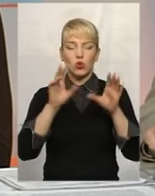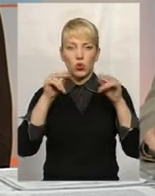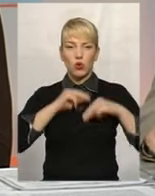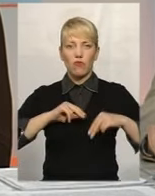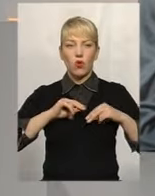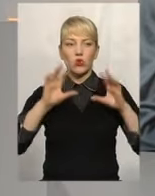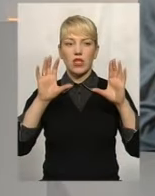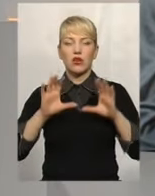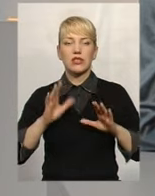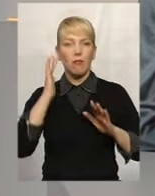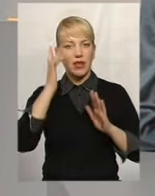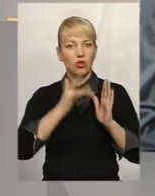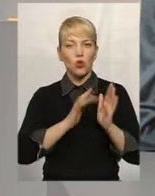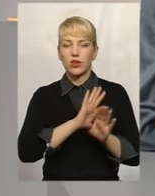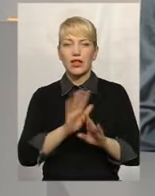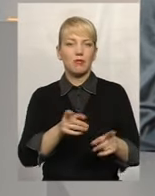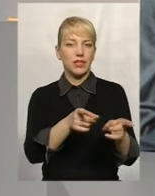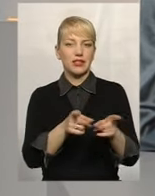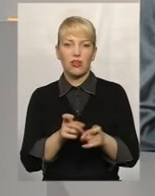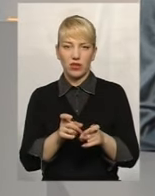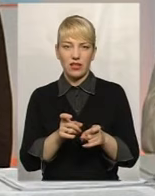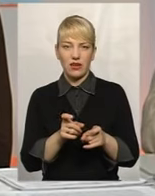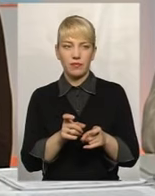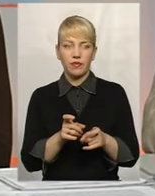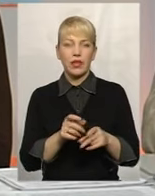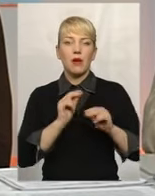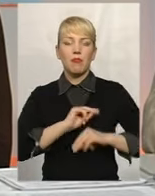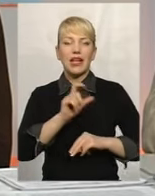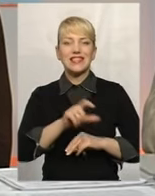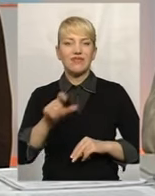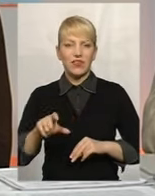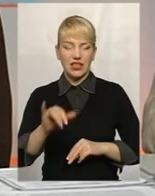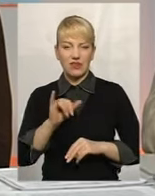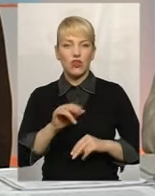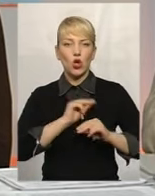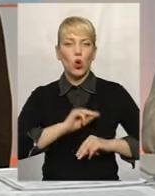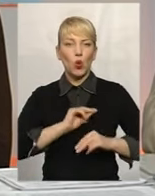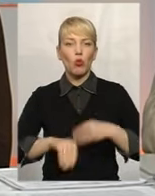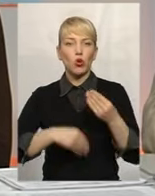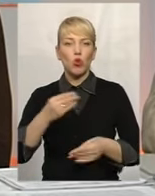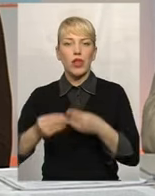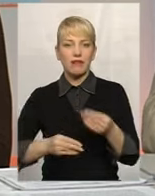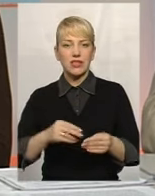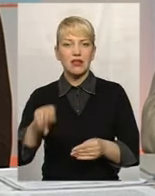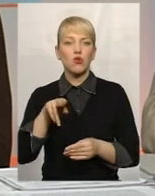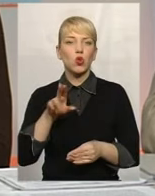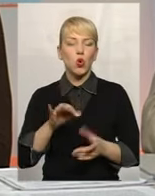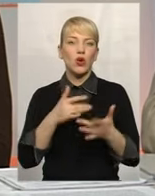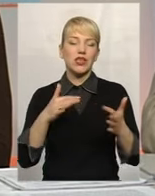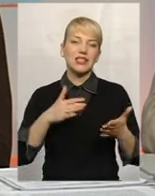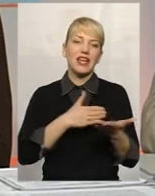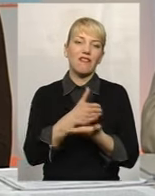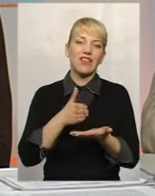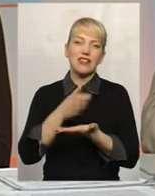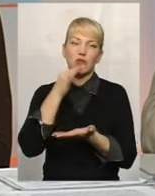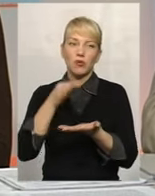непритягнення працівників і роботодавців до різних видів відповідальності,